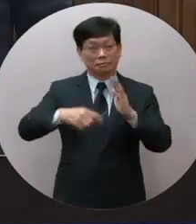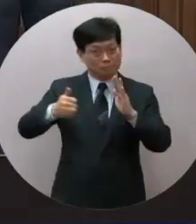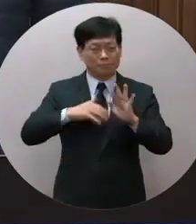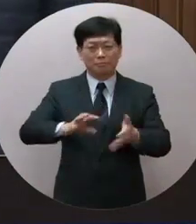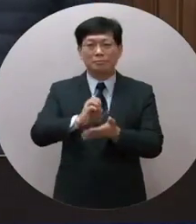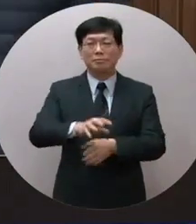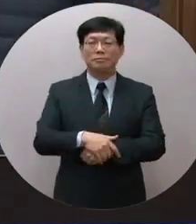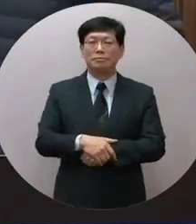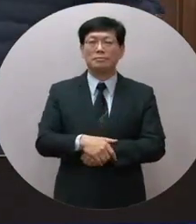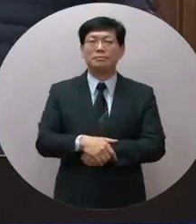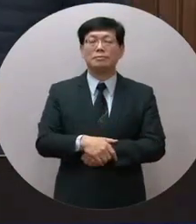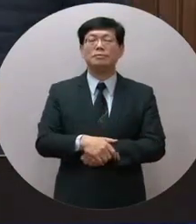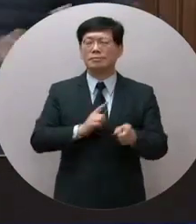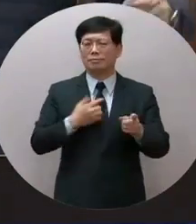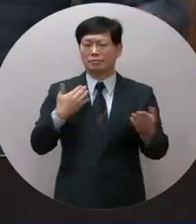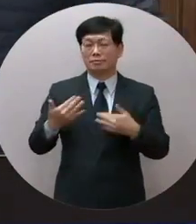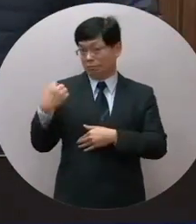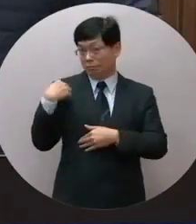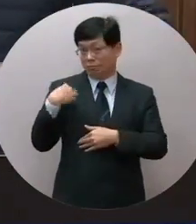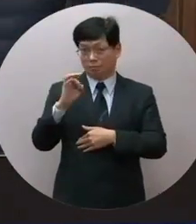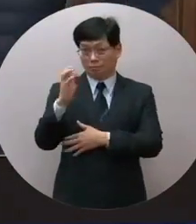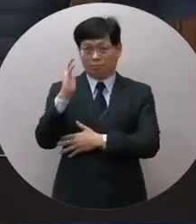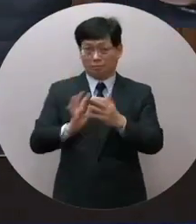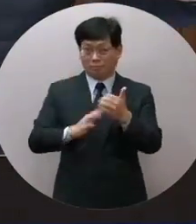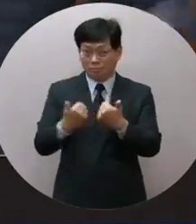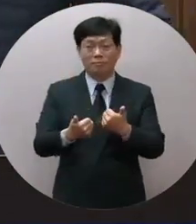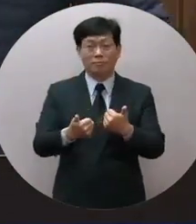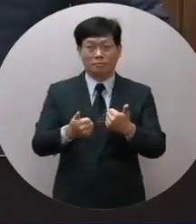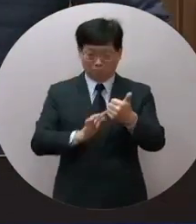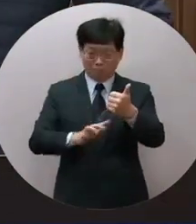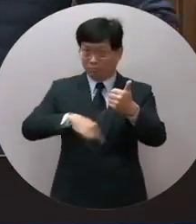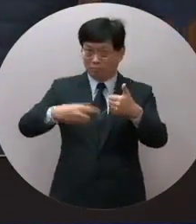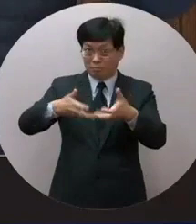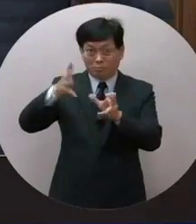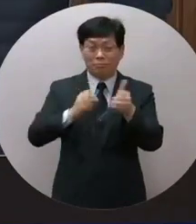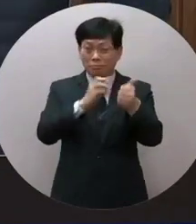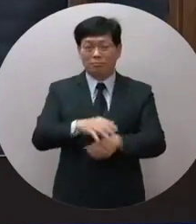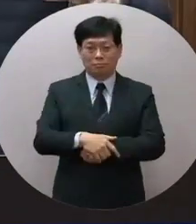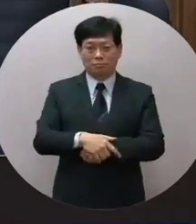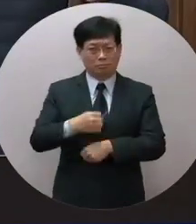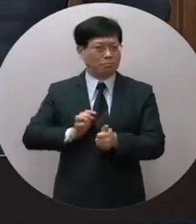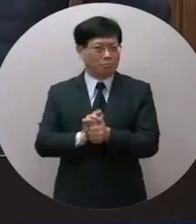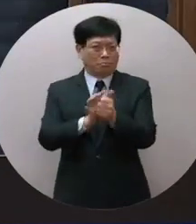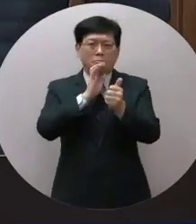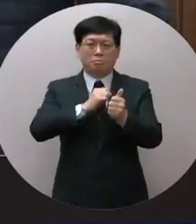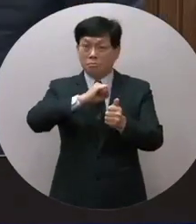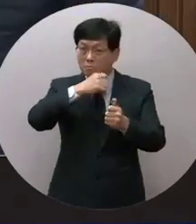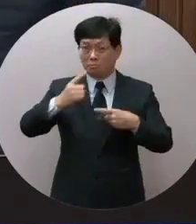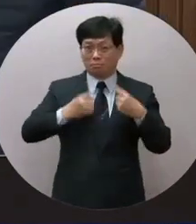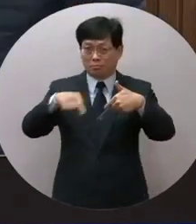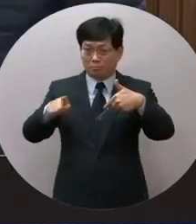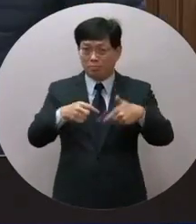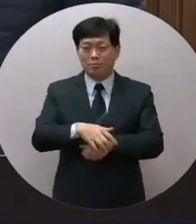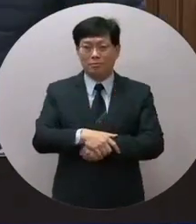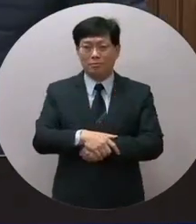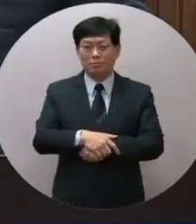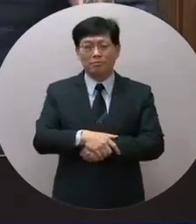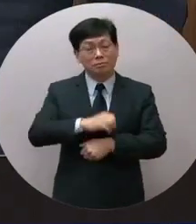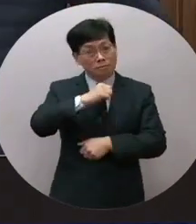院長我給你報告你也知道昨天在朝委會你旁邊的部長講你要全面推動台灣的自由化